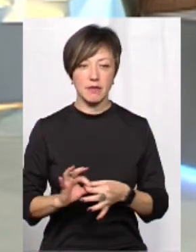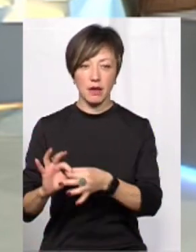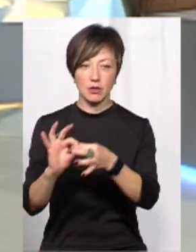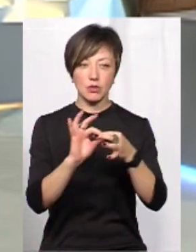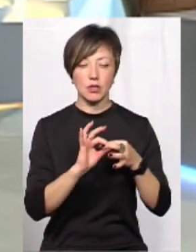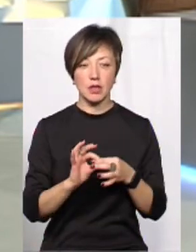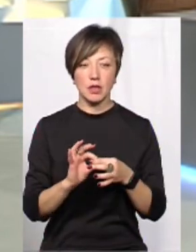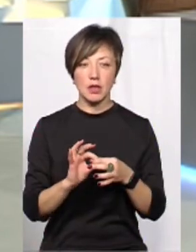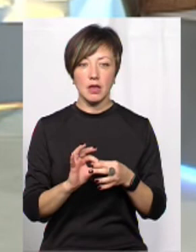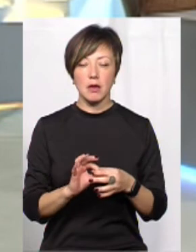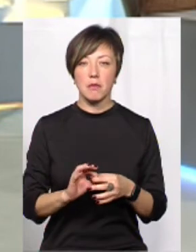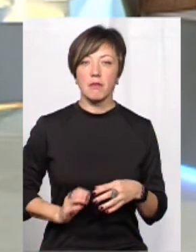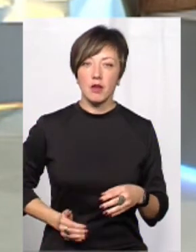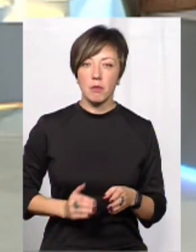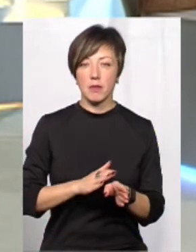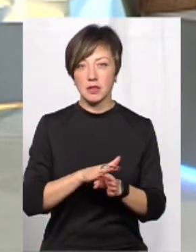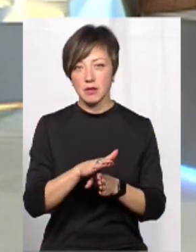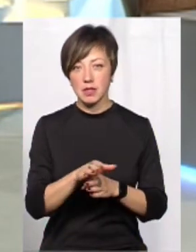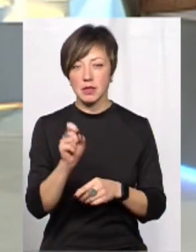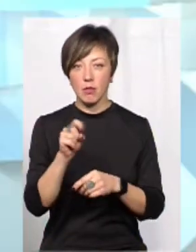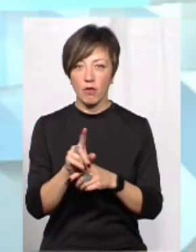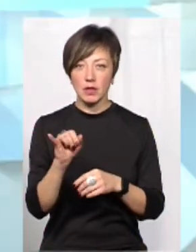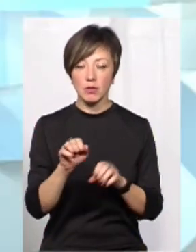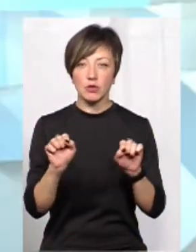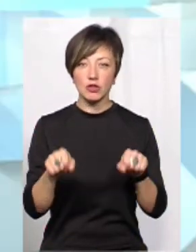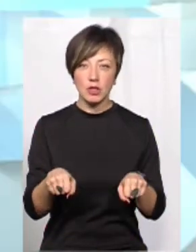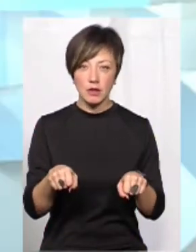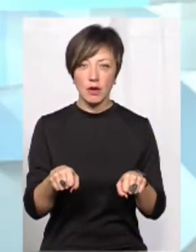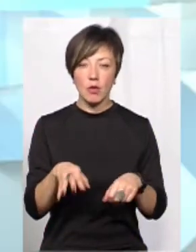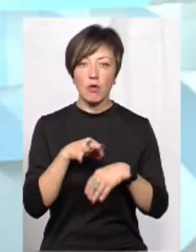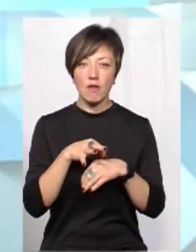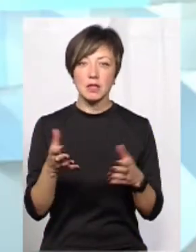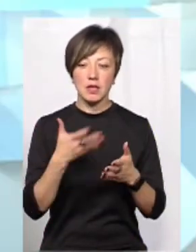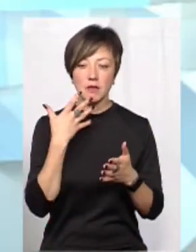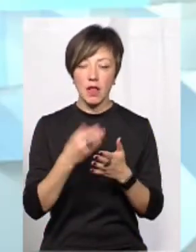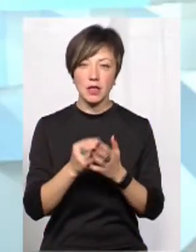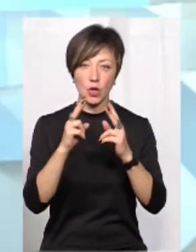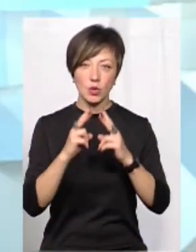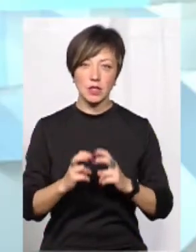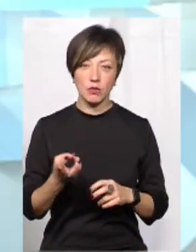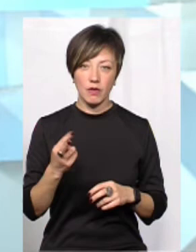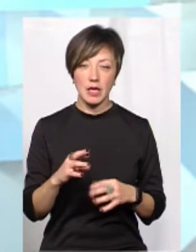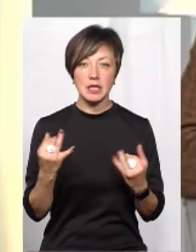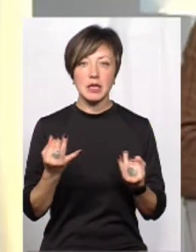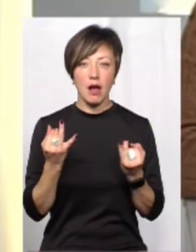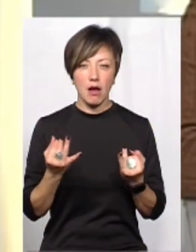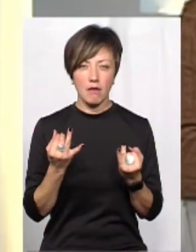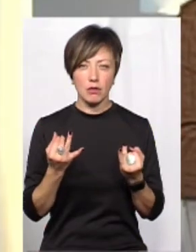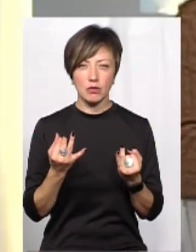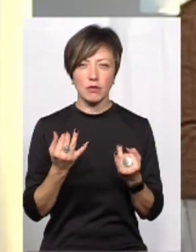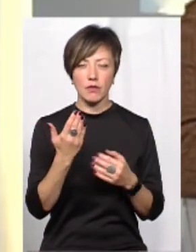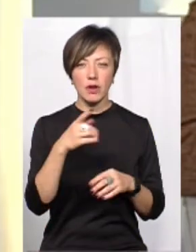підрядник-замовник і, можливо, навіть провести якесь власне розслідування. От цікаво,